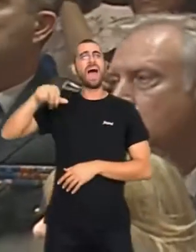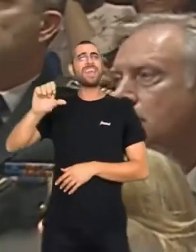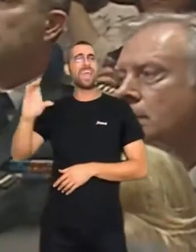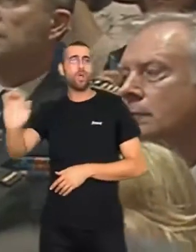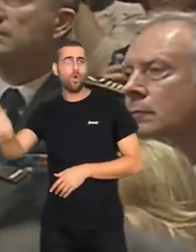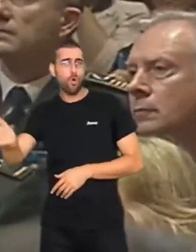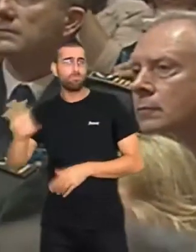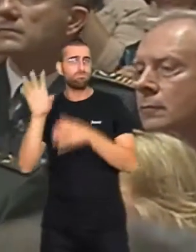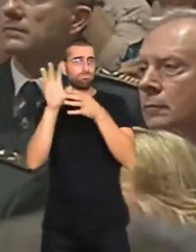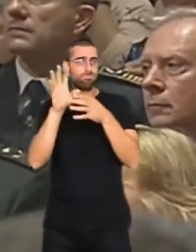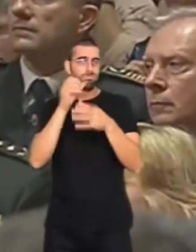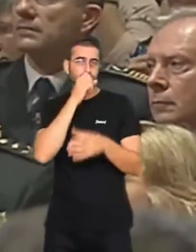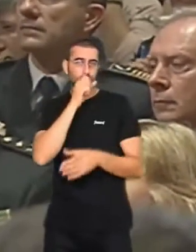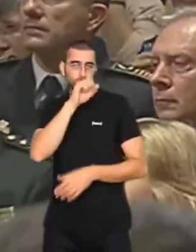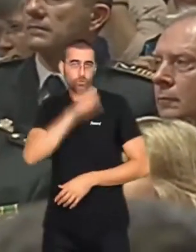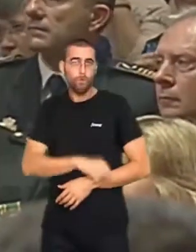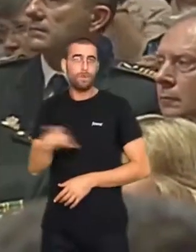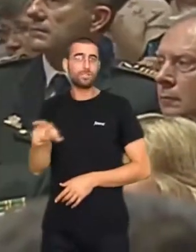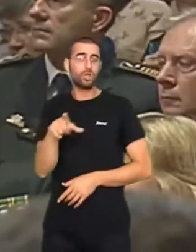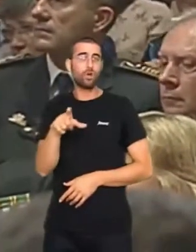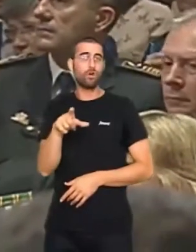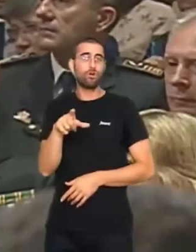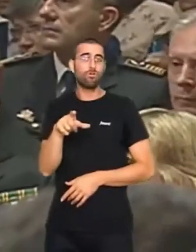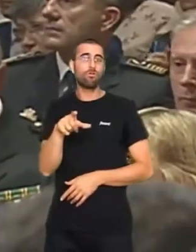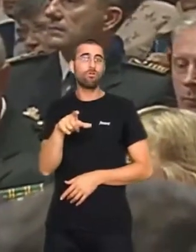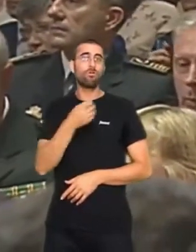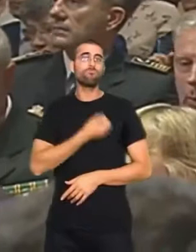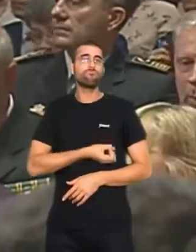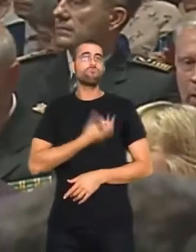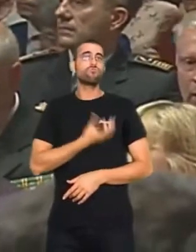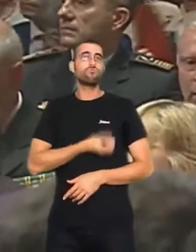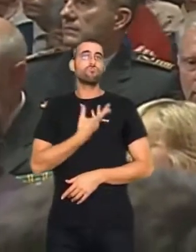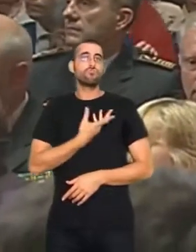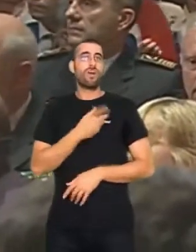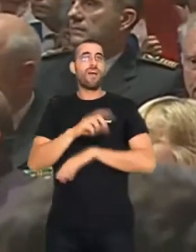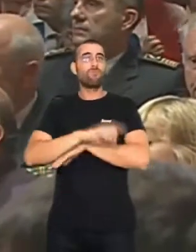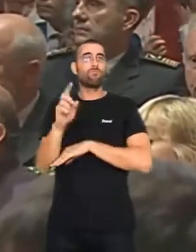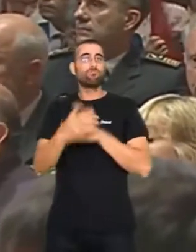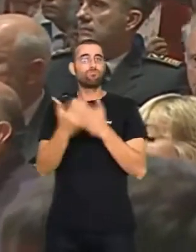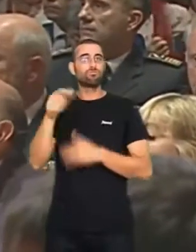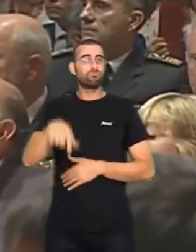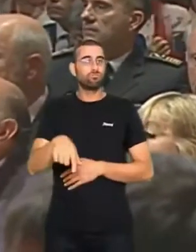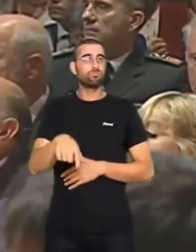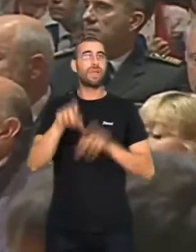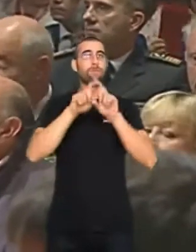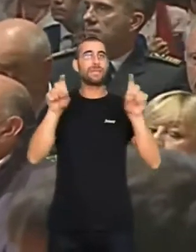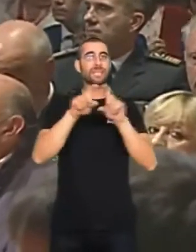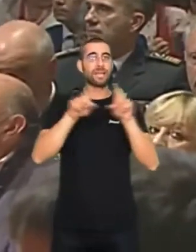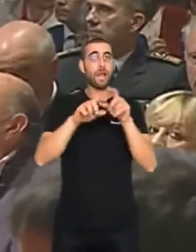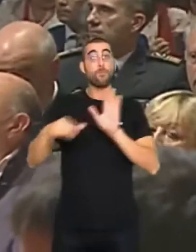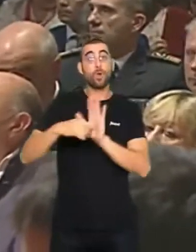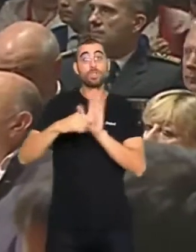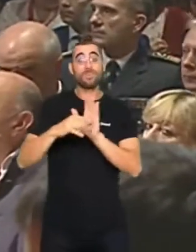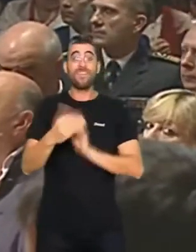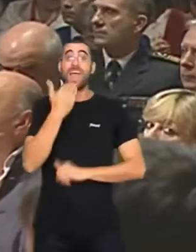Vertebració, com ha impulsat la Confederació Empresarial de la Comità Valenciana. Proximitat, com a la Caja